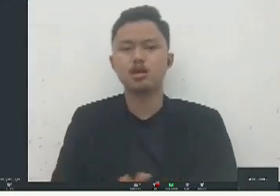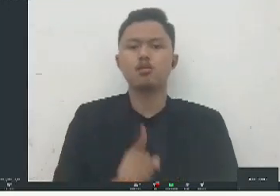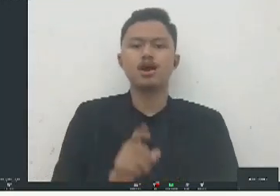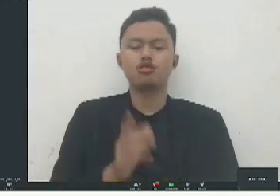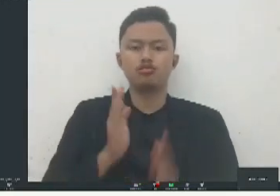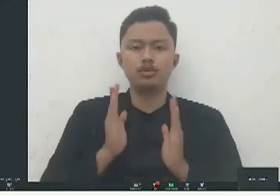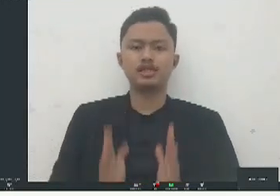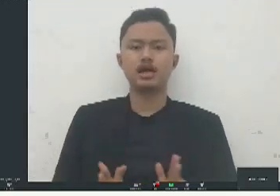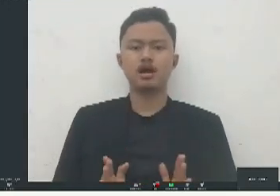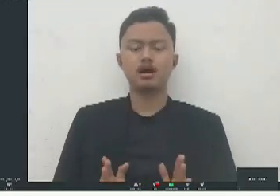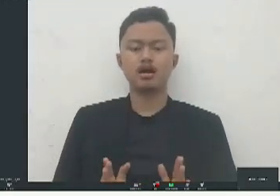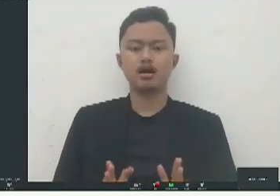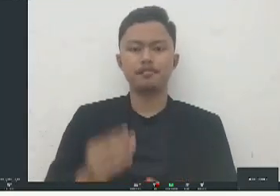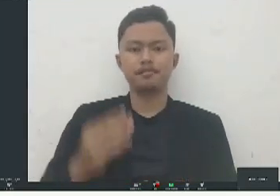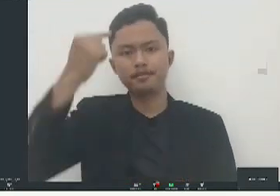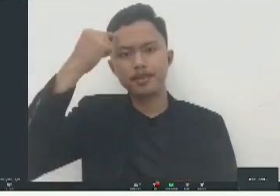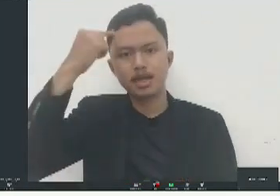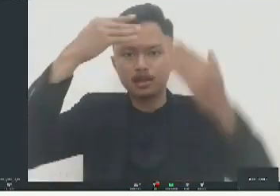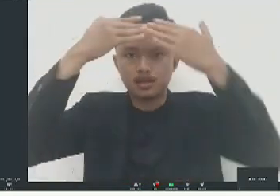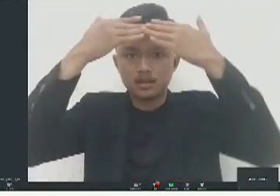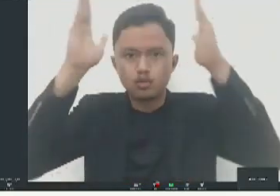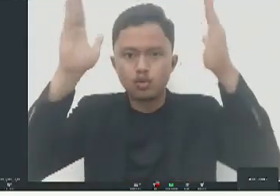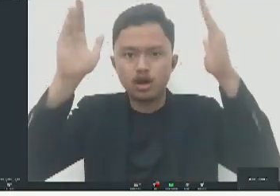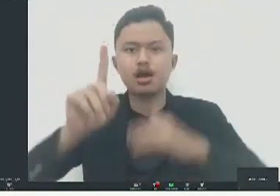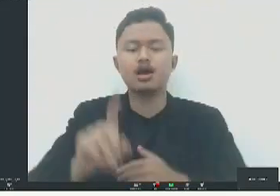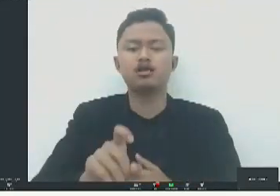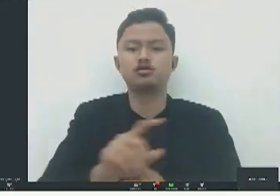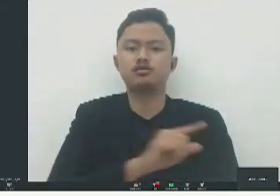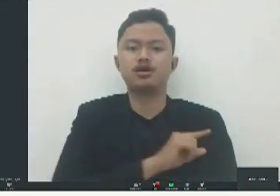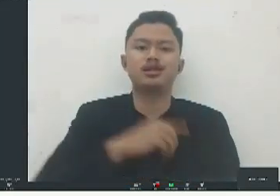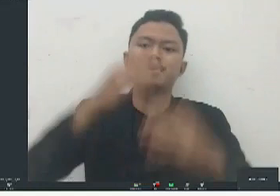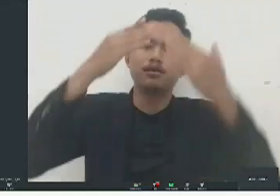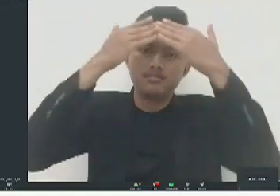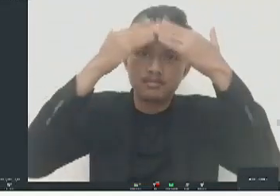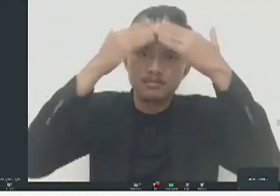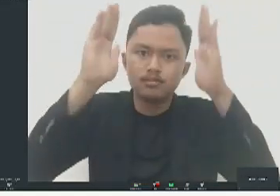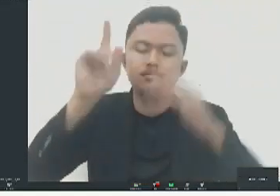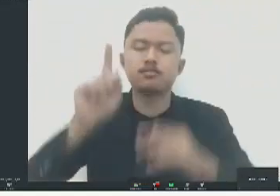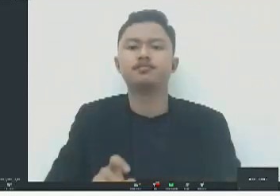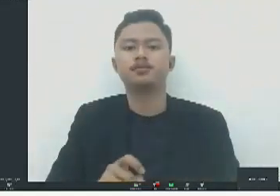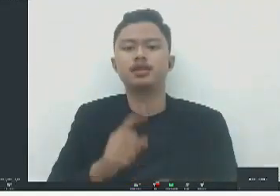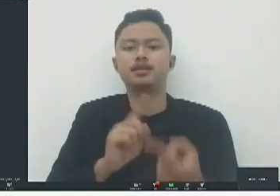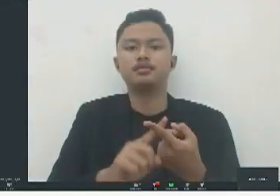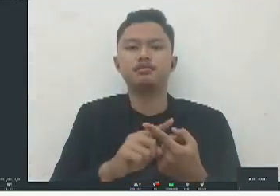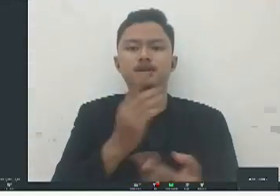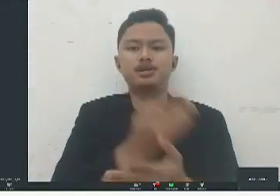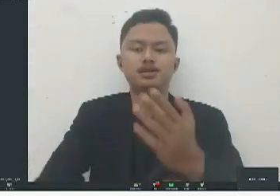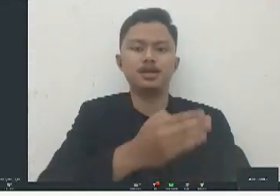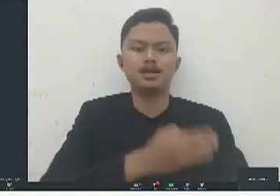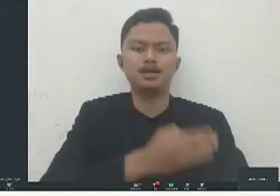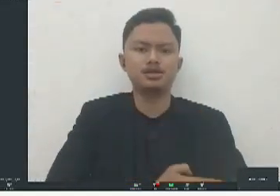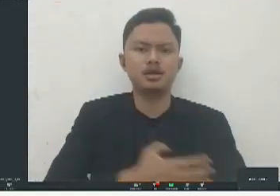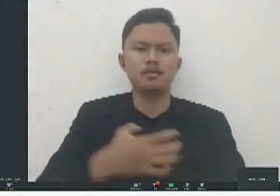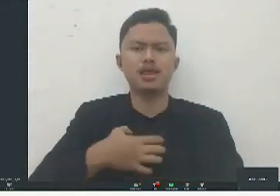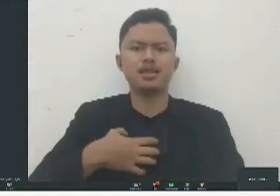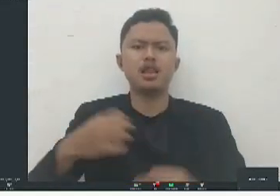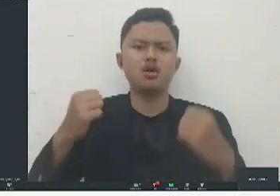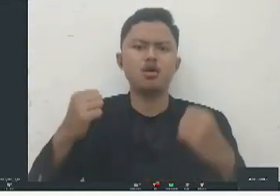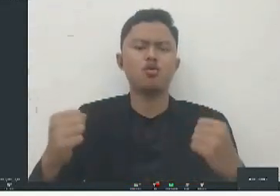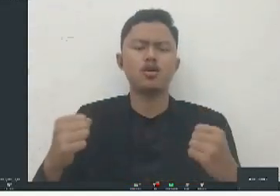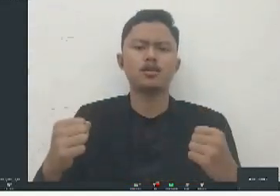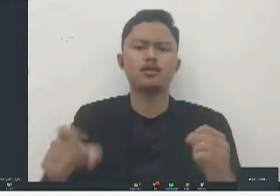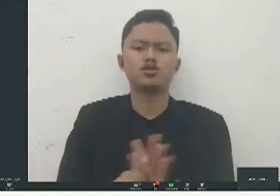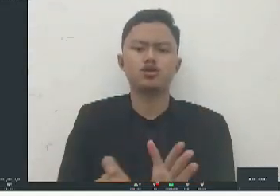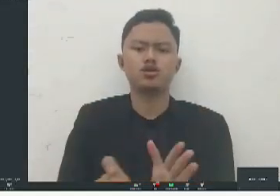open-minded di sana untuk penyelenggara lalu untuk teman-teman disabilitas sendiri ya kita harus kuat mental ya kita nggak ketika kita